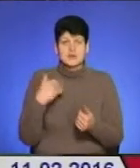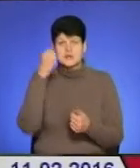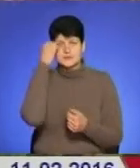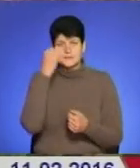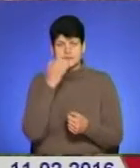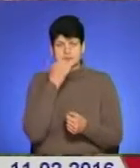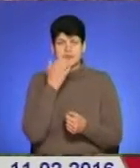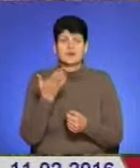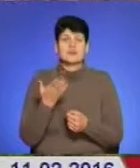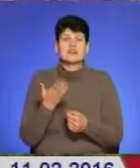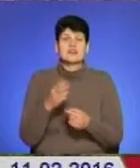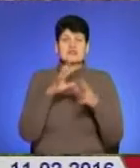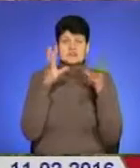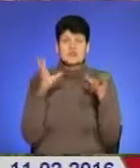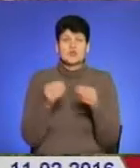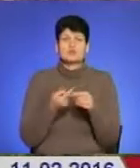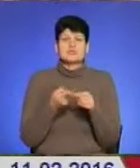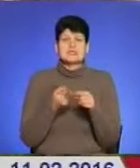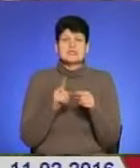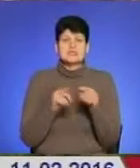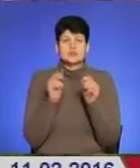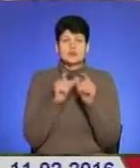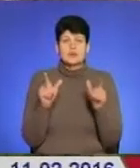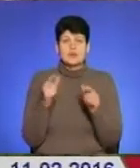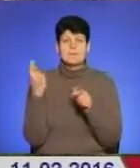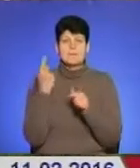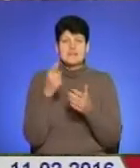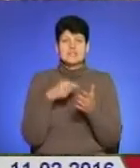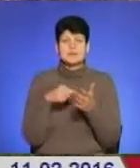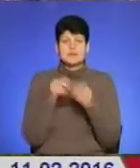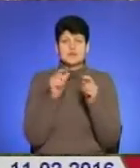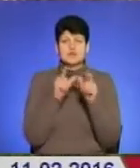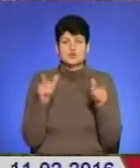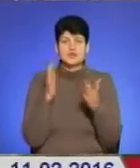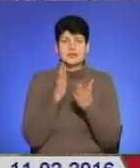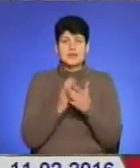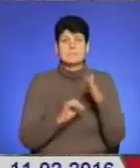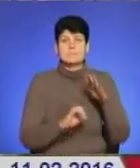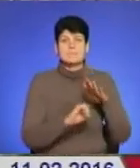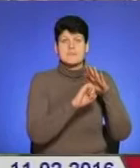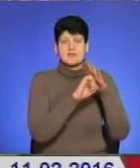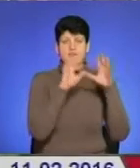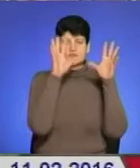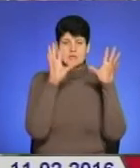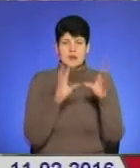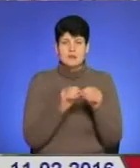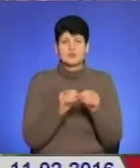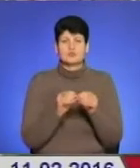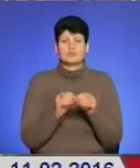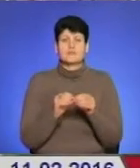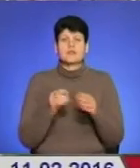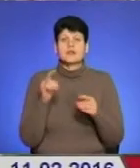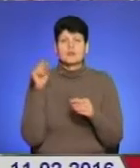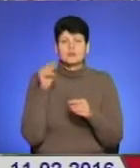щиро. В цілому, оскільки ця школа, перша міська школа збору, вона буде і базовою в загальному тут зборівського куща, то,